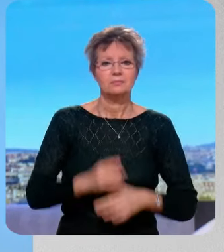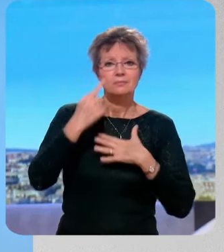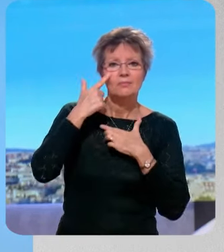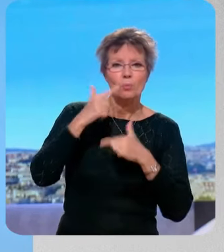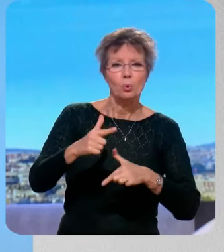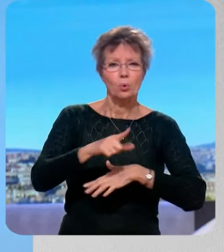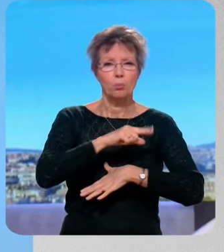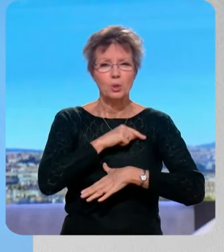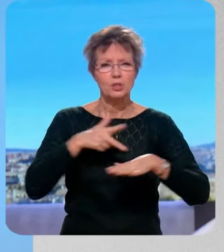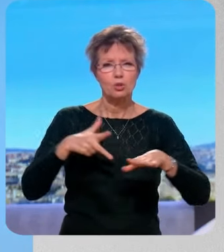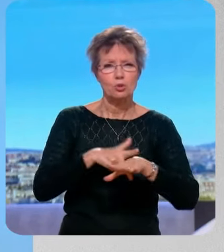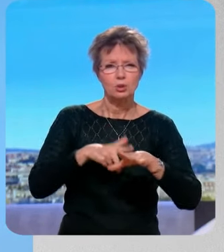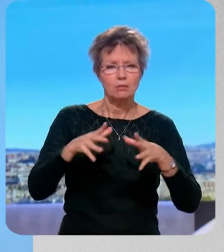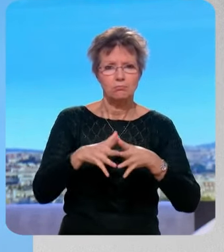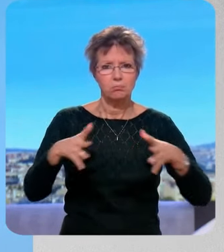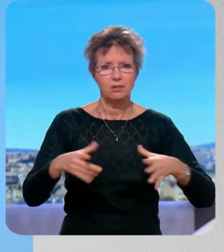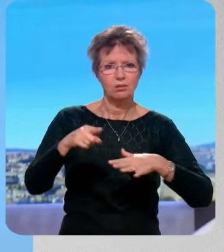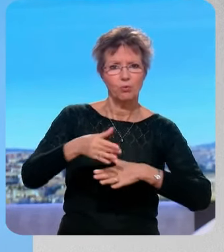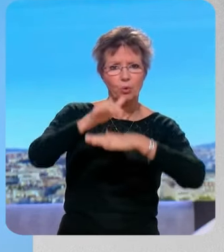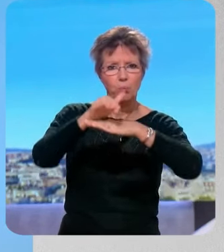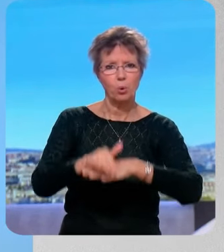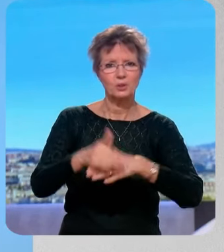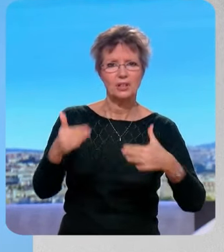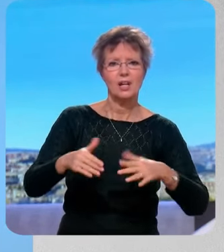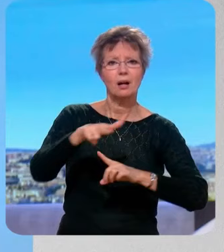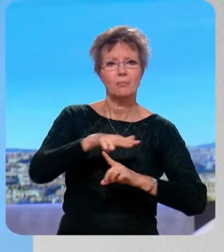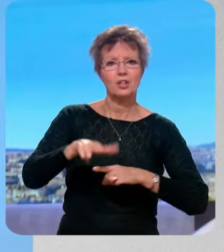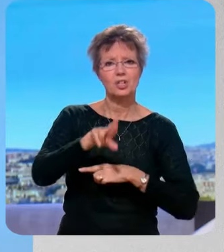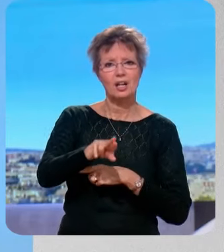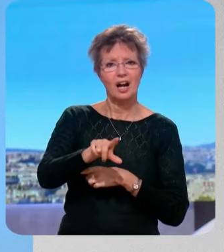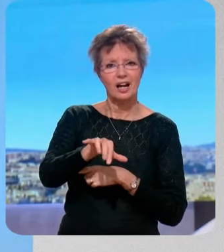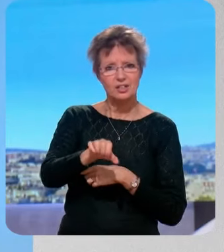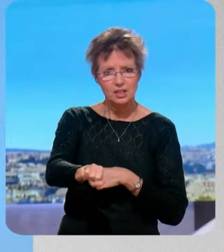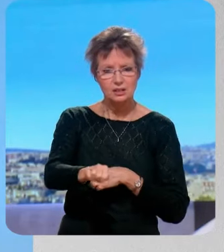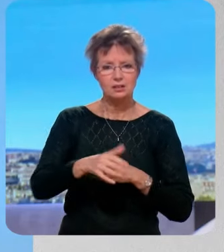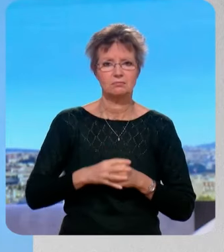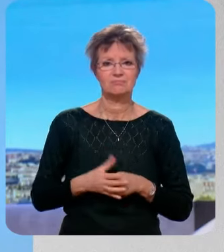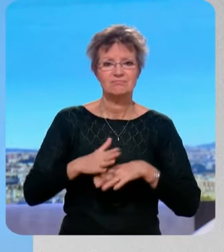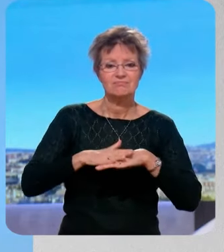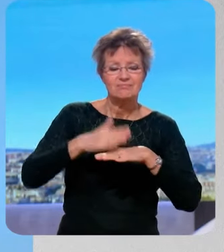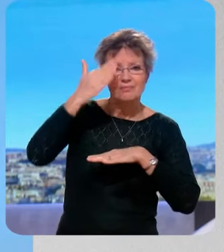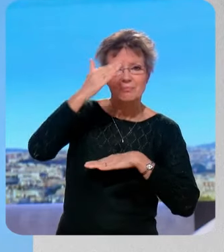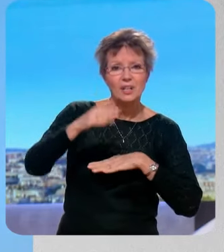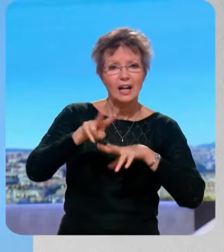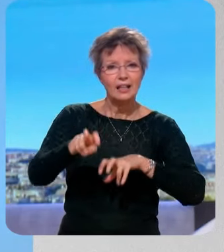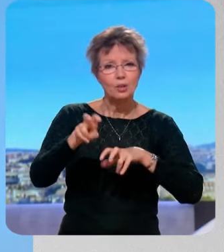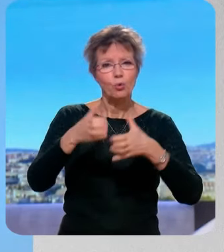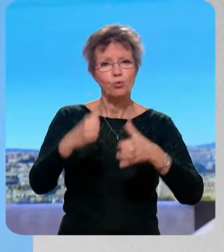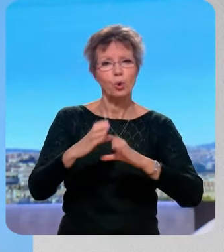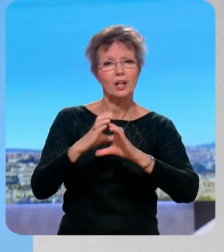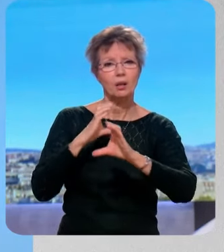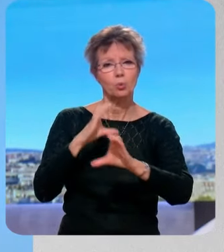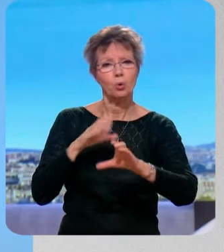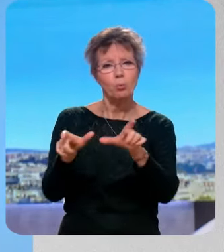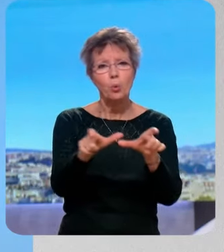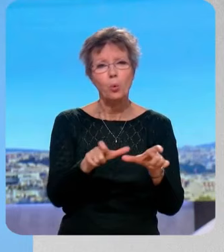policière et les gendarmes très impressionnantes, notamment pour protéger le marché de Rungis aujourd'hui. Si les agriculteurs décident de contrôler les camions aux